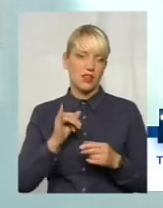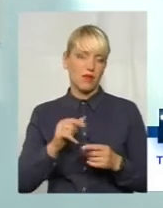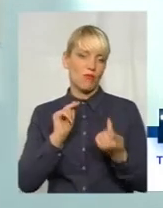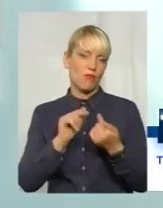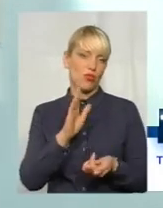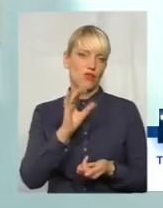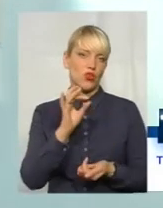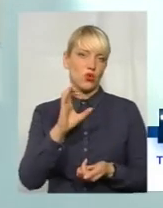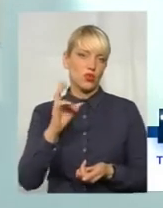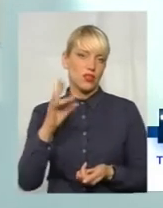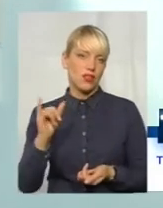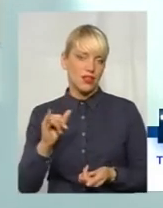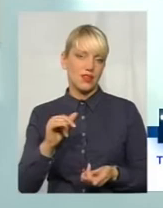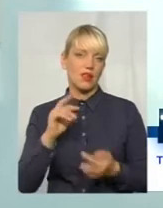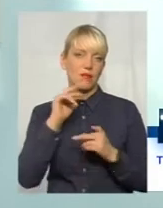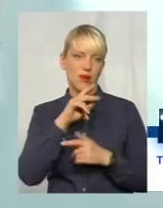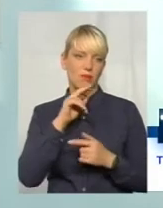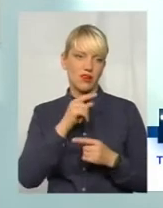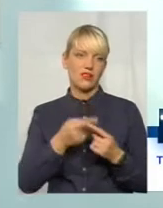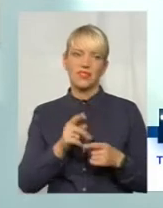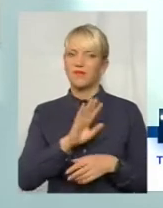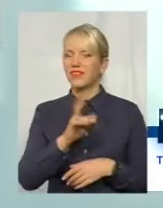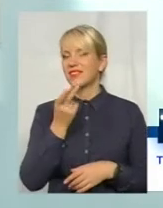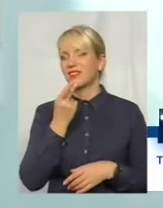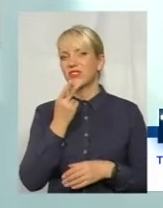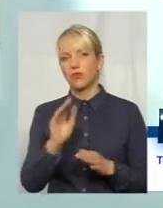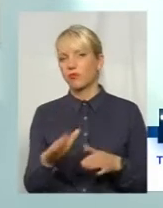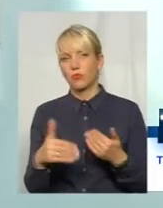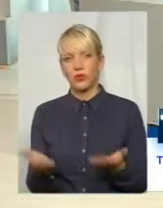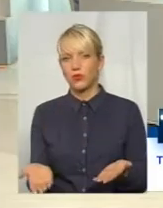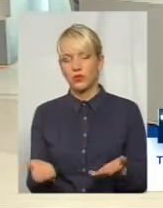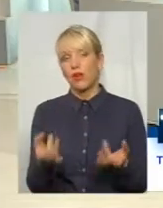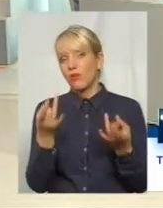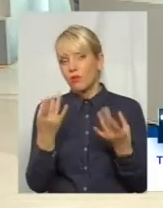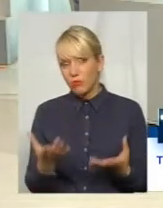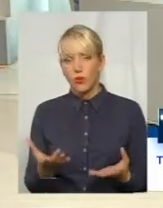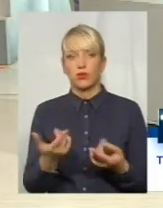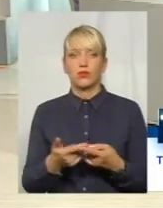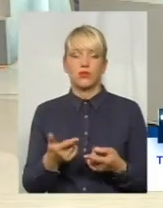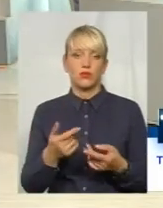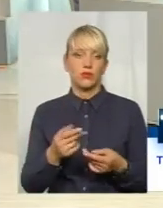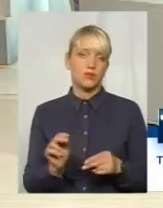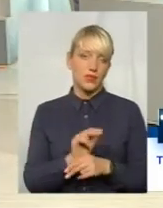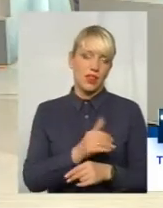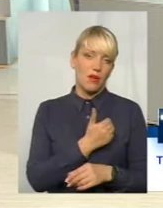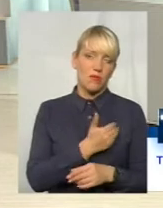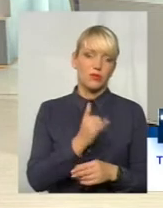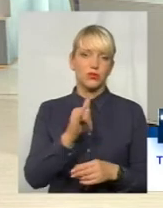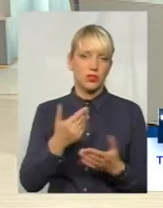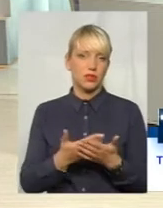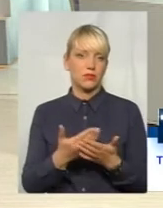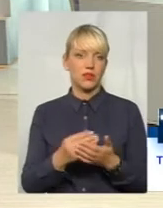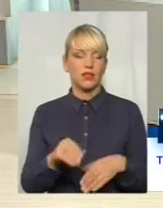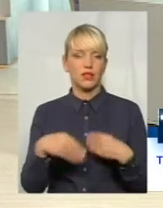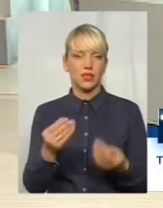вірусні препарати, як такові, не завжди навіть пропонуються. Просто зняття симптомів і надання можливості